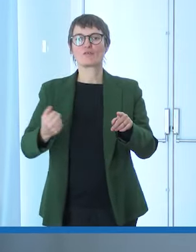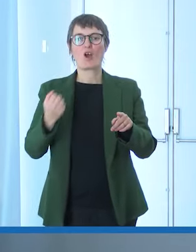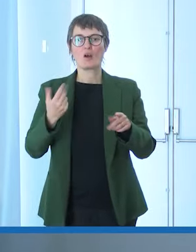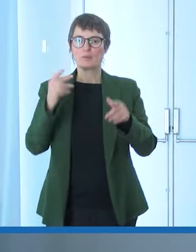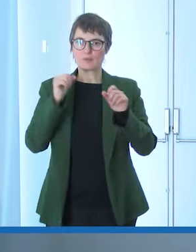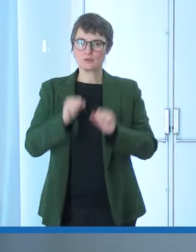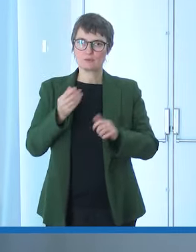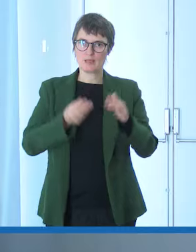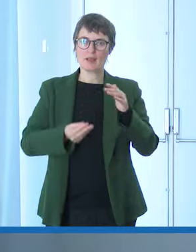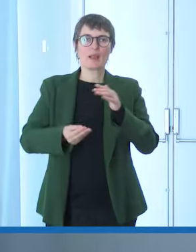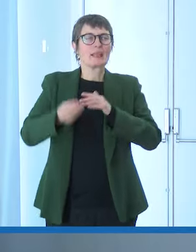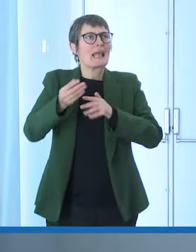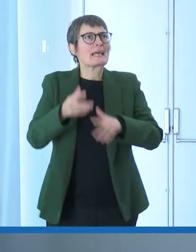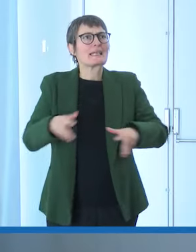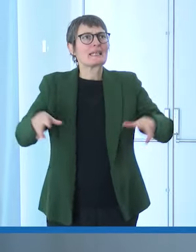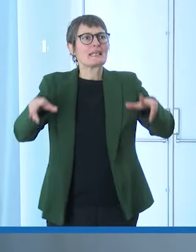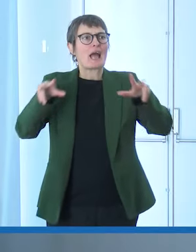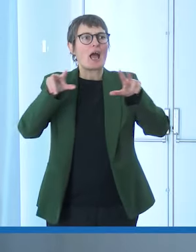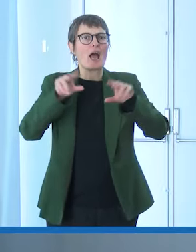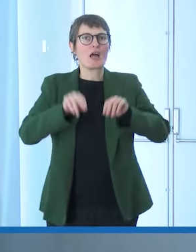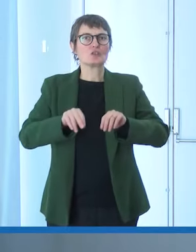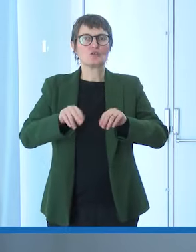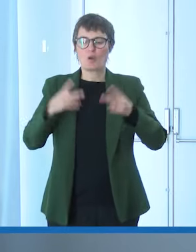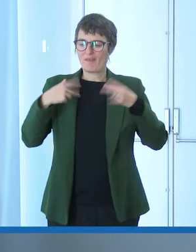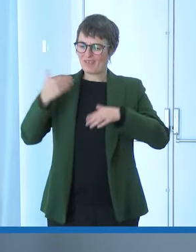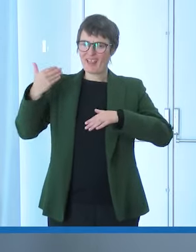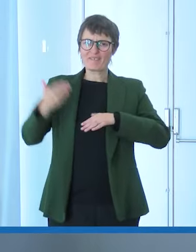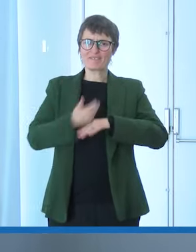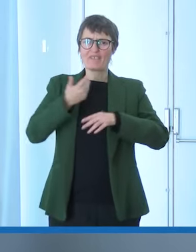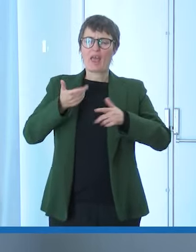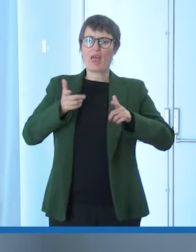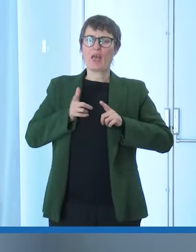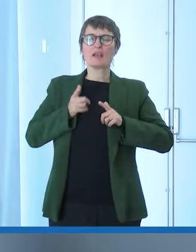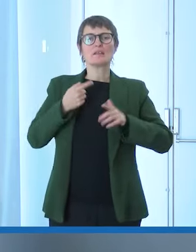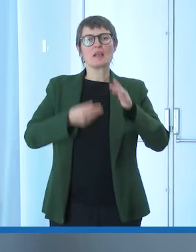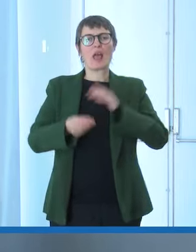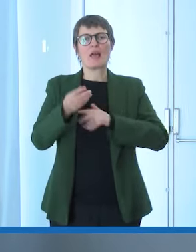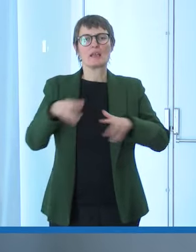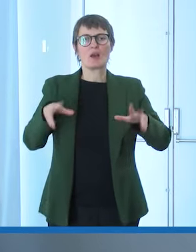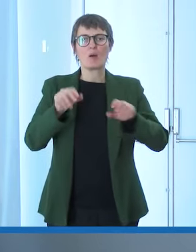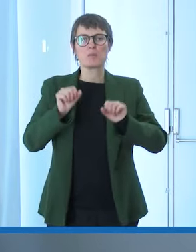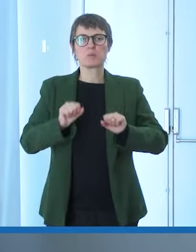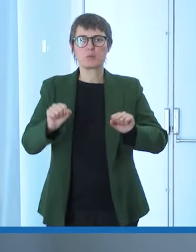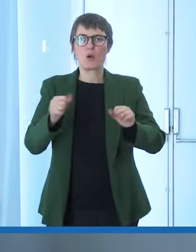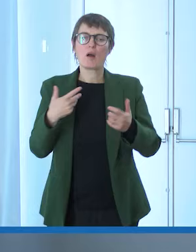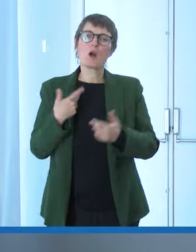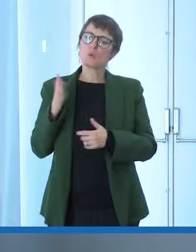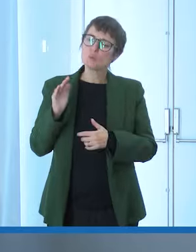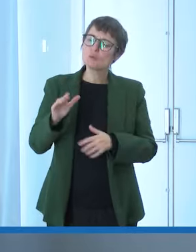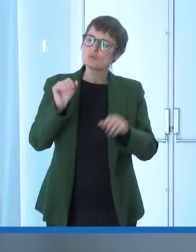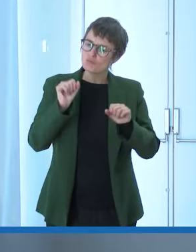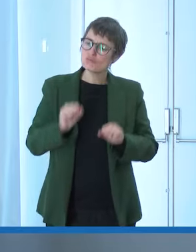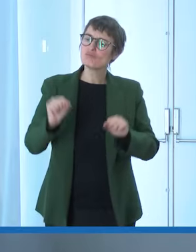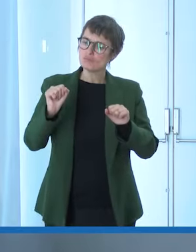rinascita dopo le ferite della vita che ciascuno di noi può sperimentare ogni giorno grazie al potenziale